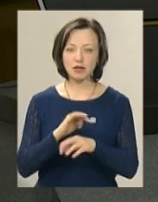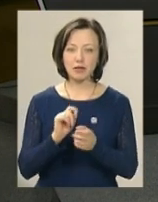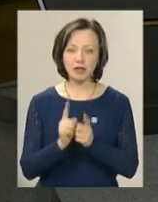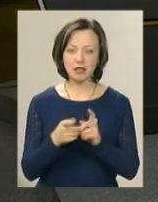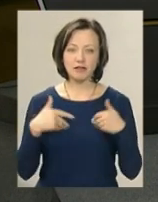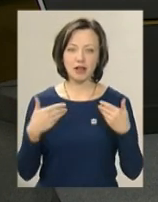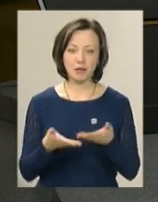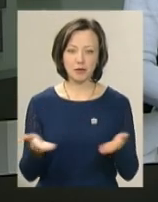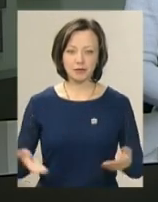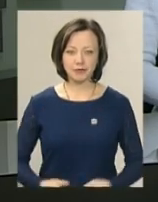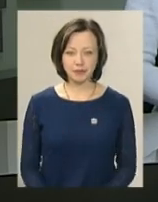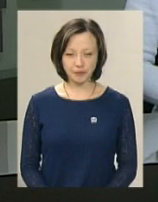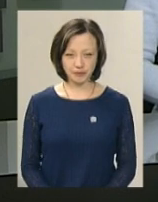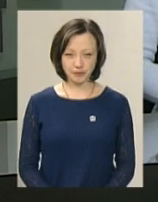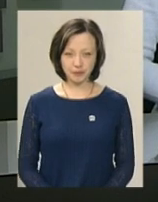Рибак. Вітаємо.